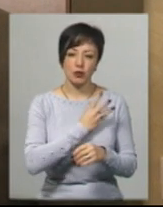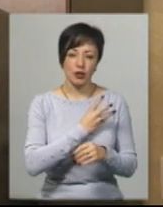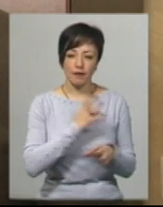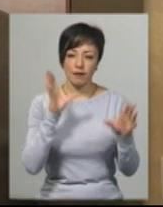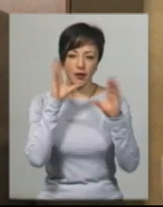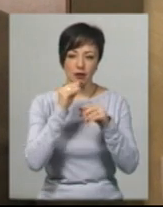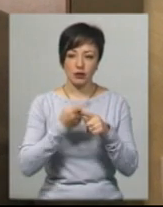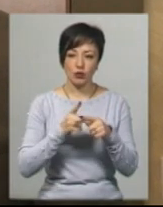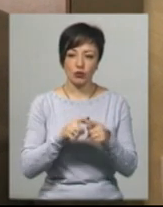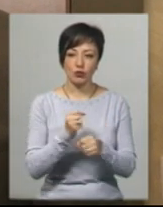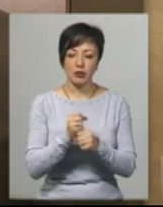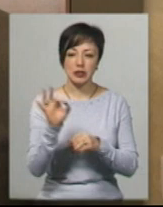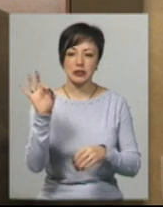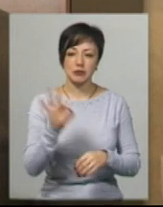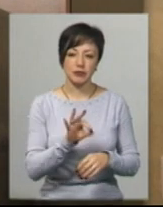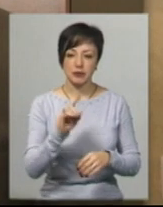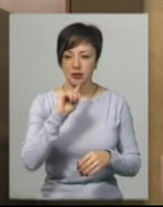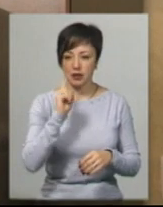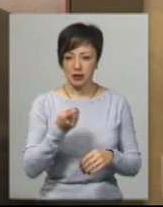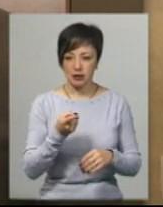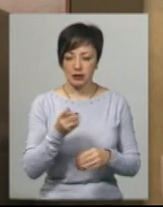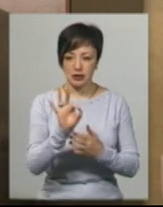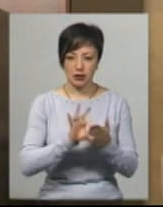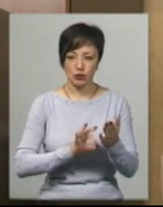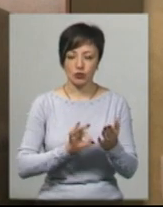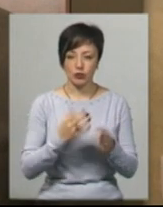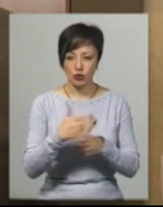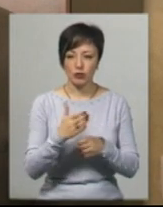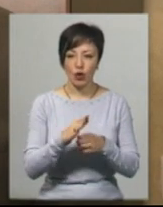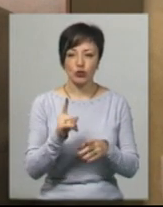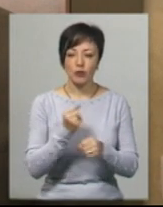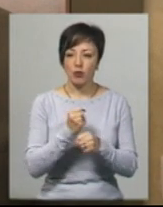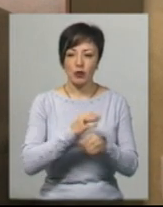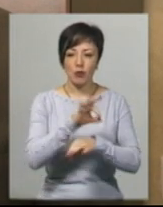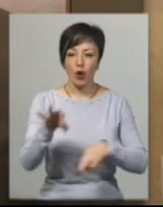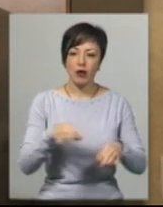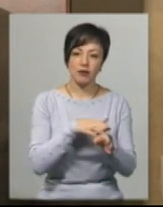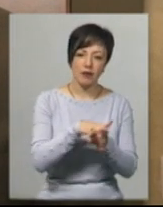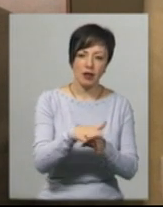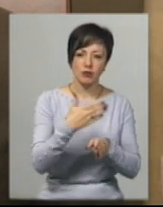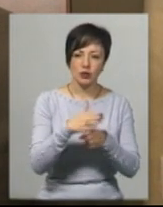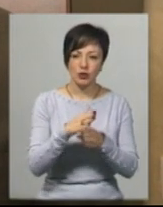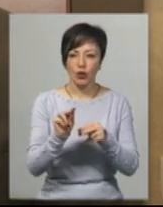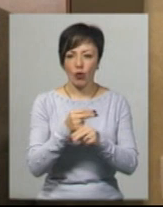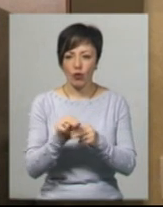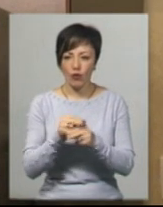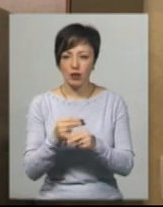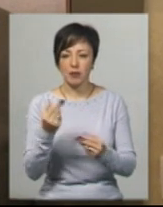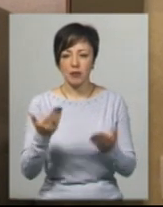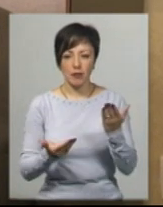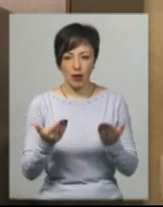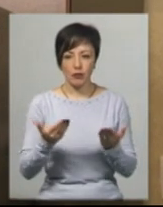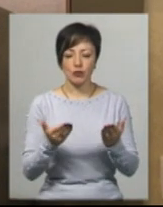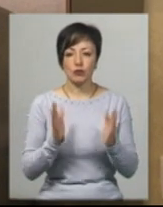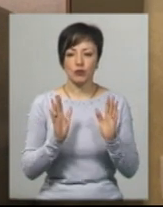вдасться його зробити зразу за один рік. А для того, щоб не робити проєкт весь, а потім його постійно коригувати, мабуть